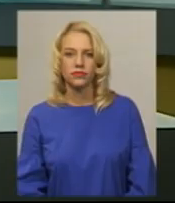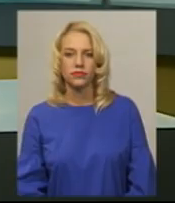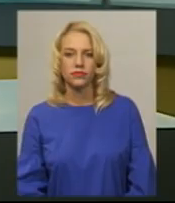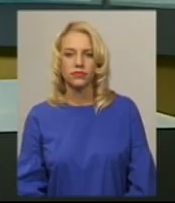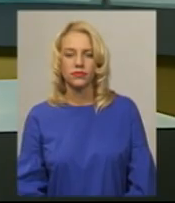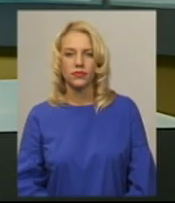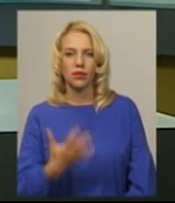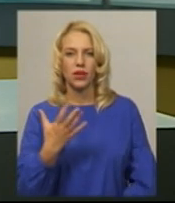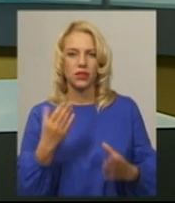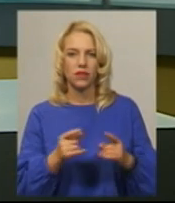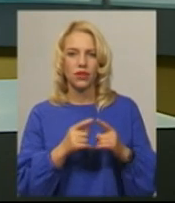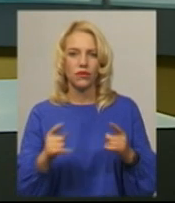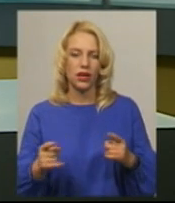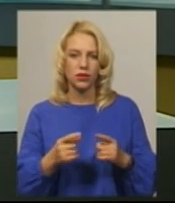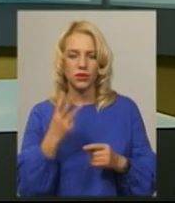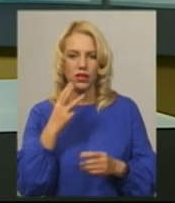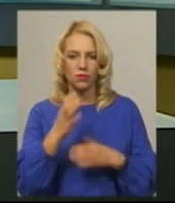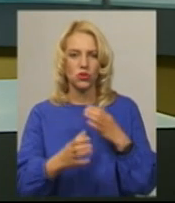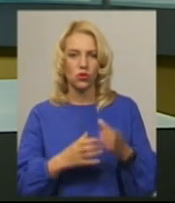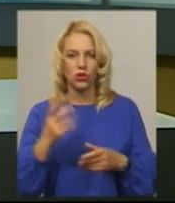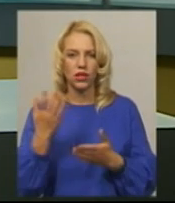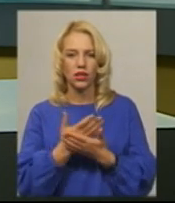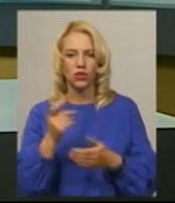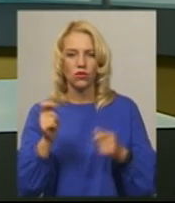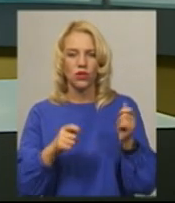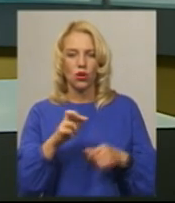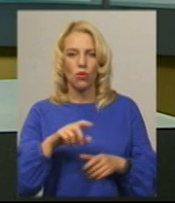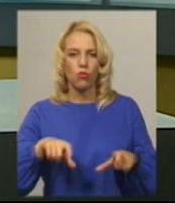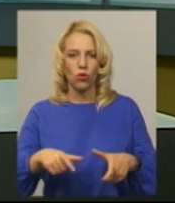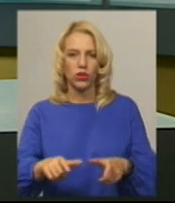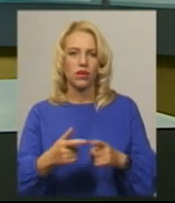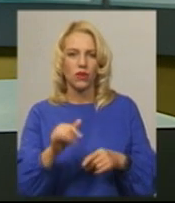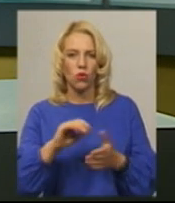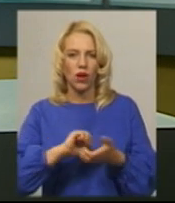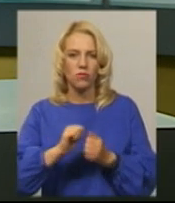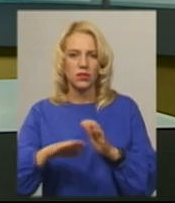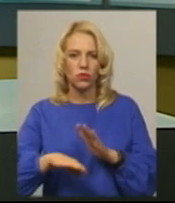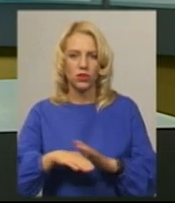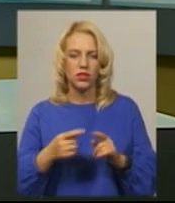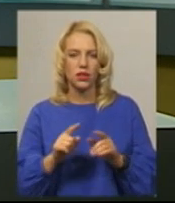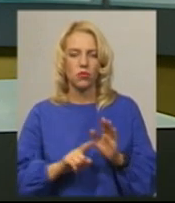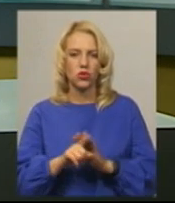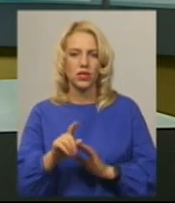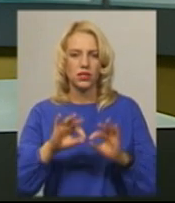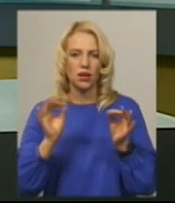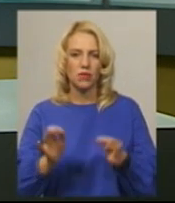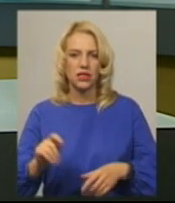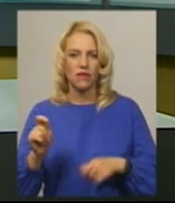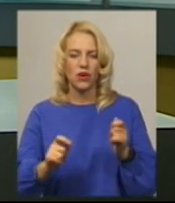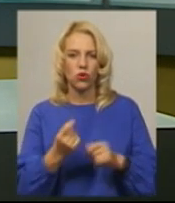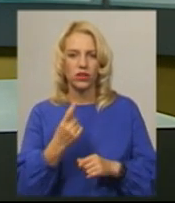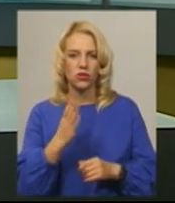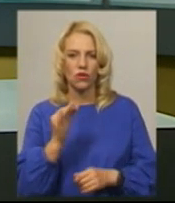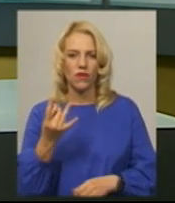П'ять днів триватиме третій міжнародний кінофестиваль «Бруківка» у Кам'янці-Подільському. Розпочнеться мистецький фест 11 вересня.